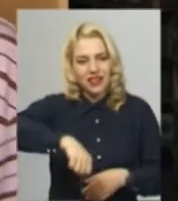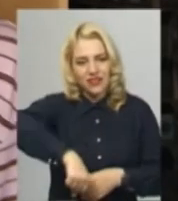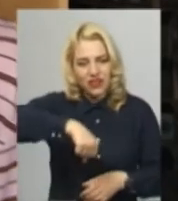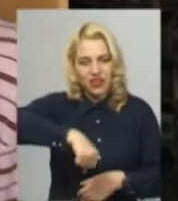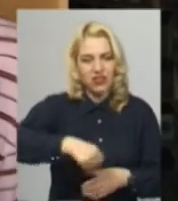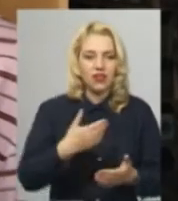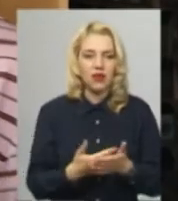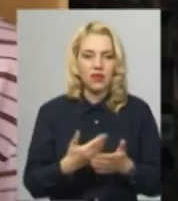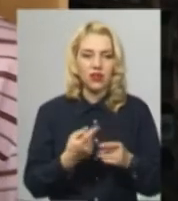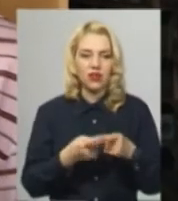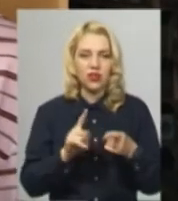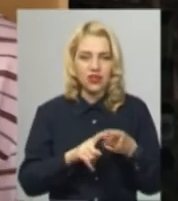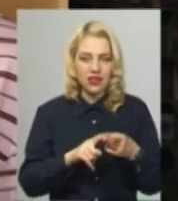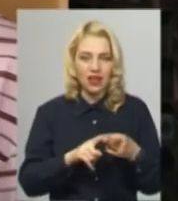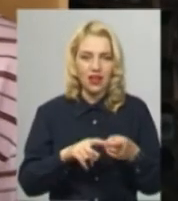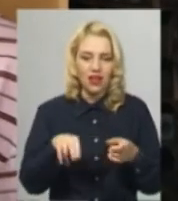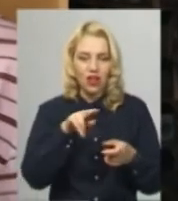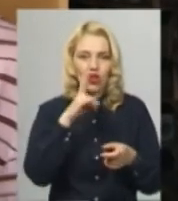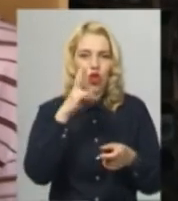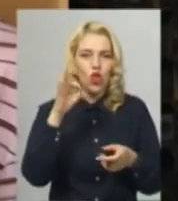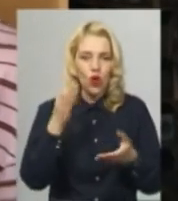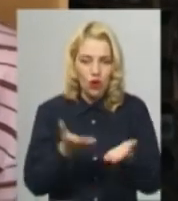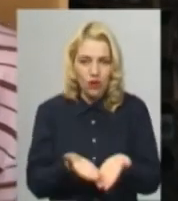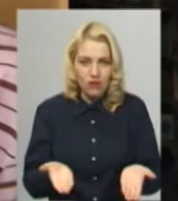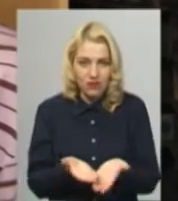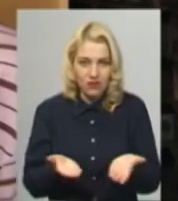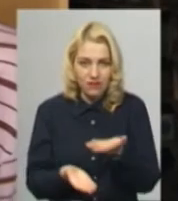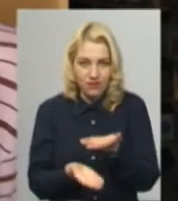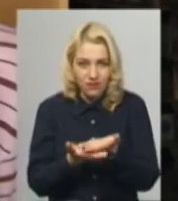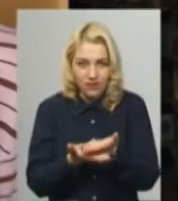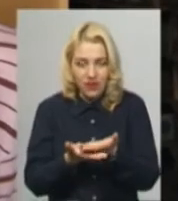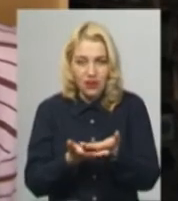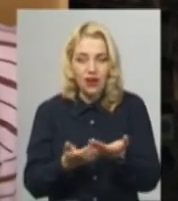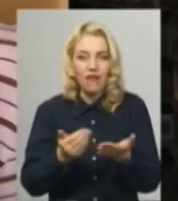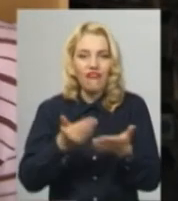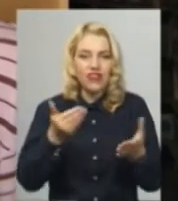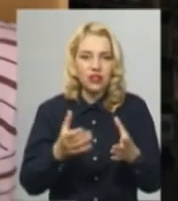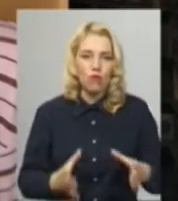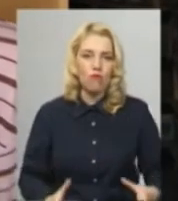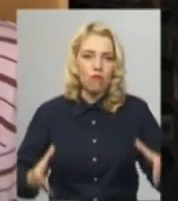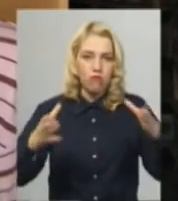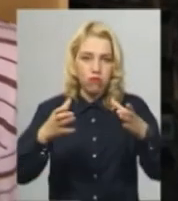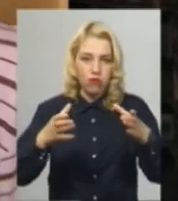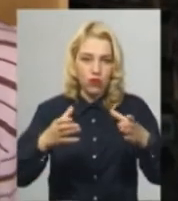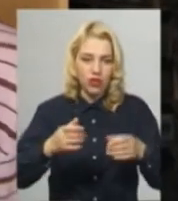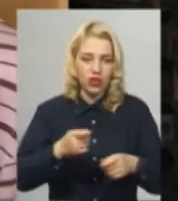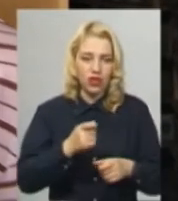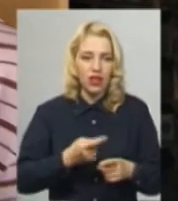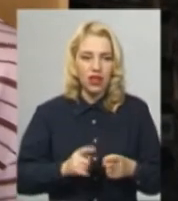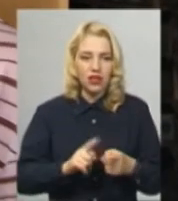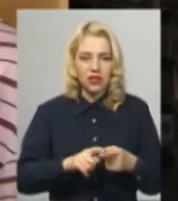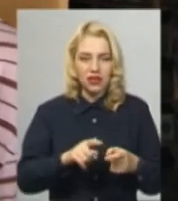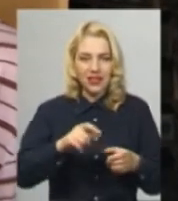от такі, наприклад, донишки від бочок, частина донишка або кришки, такі от